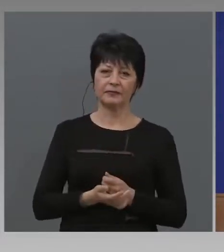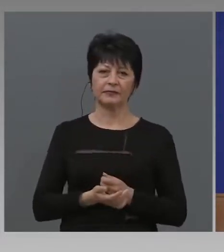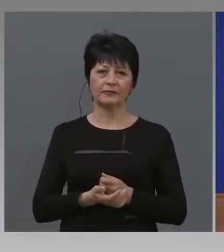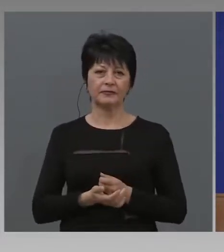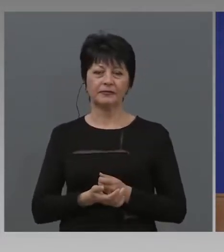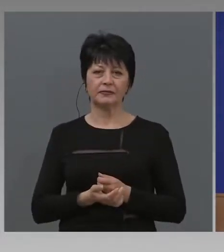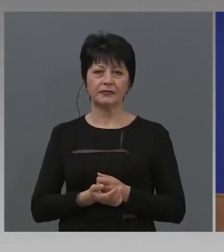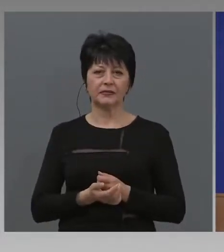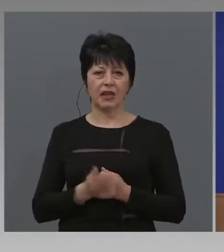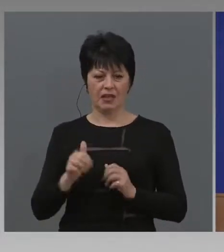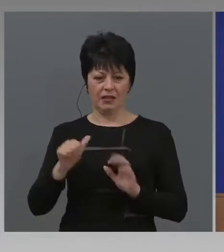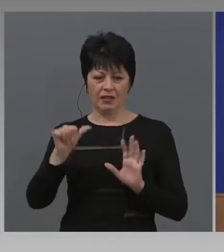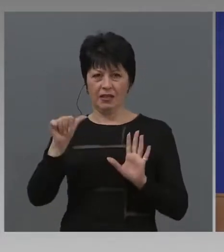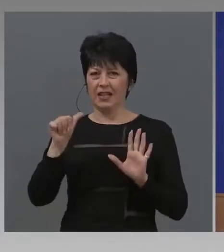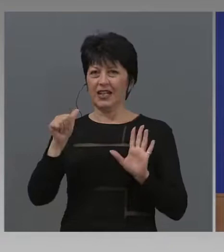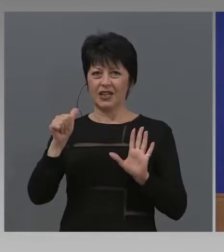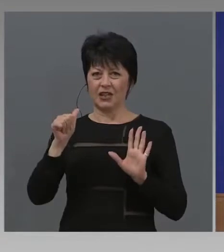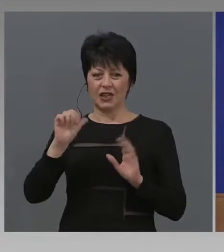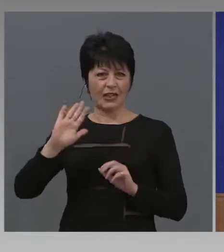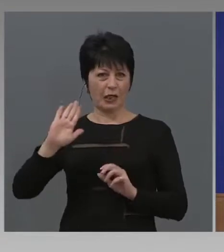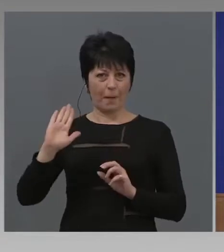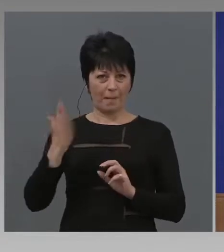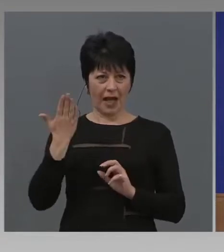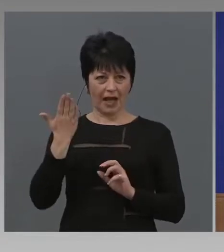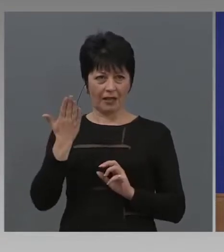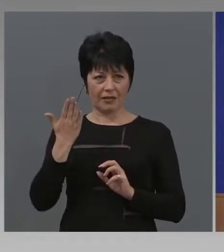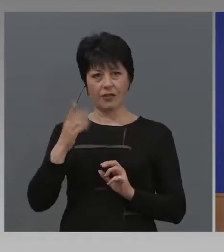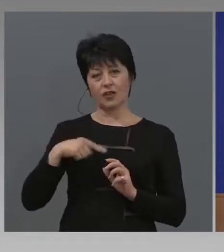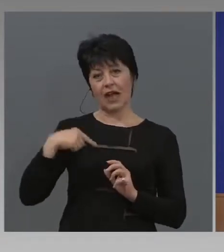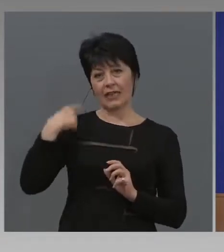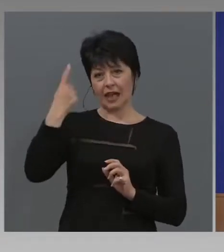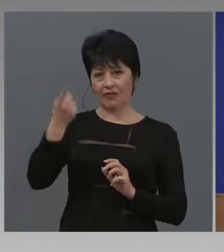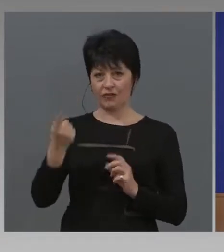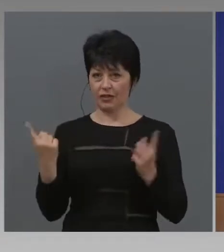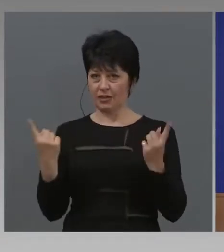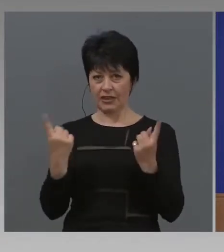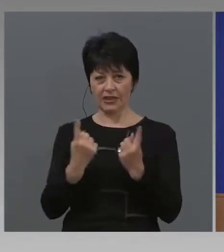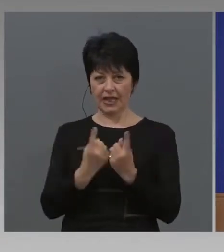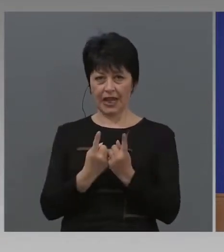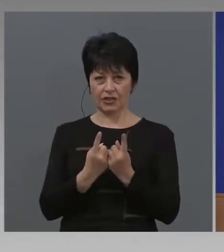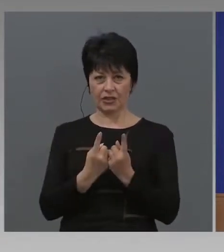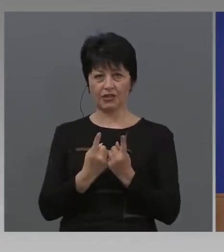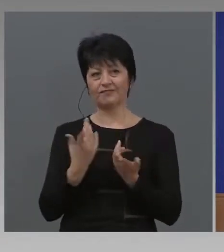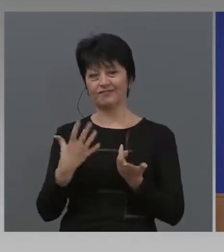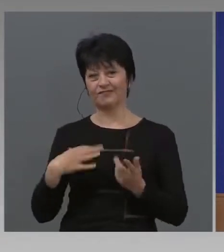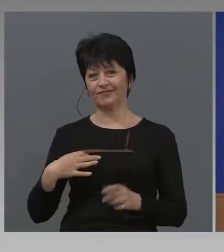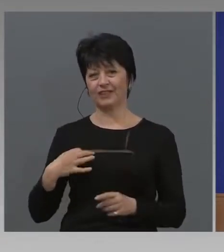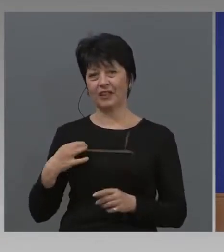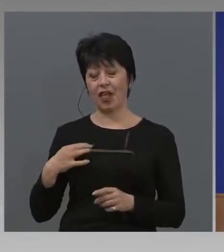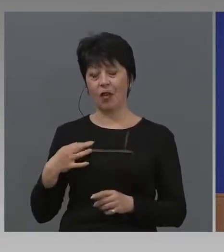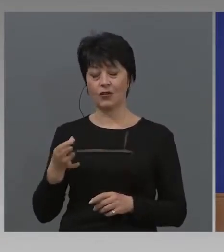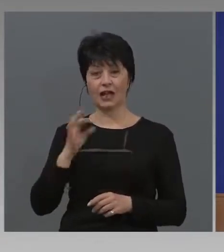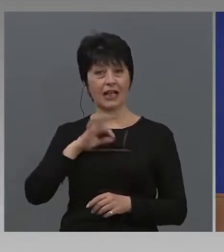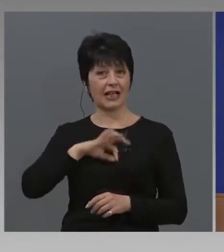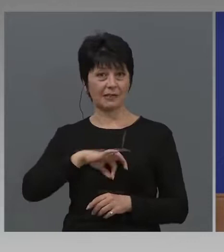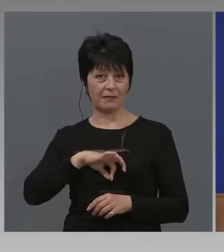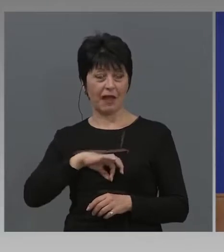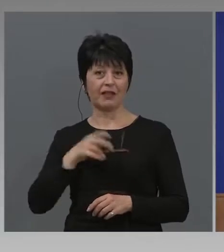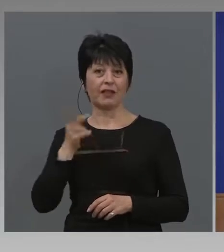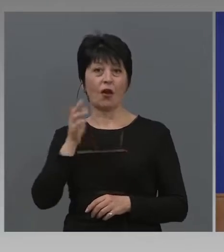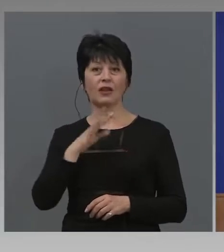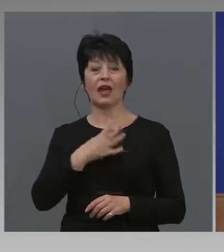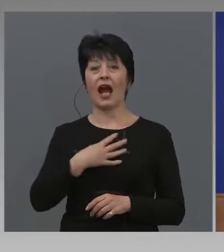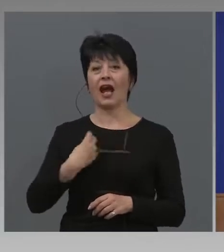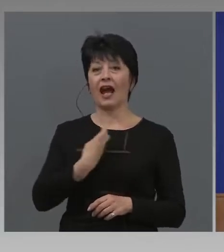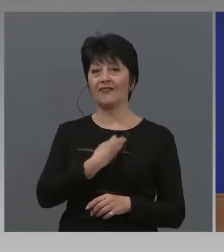На 6 май ще бъде следващата среща. за ложка смет на нашите приятели от Харватия. Им се